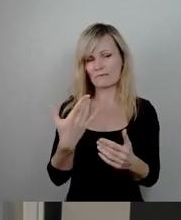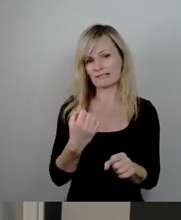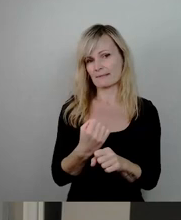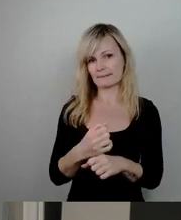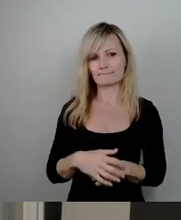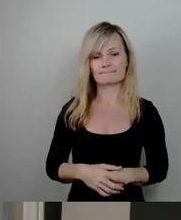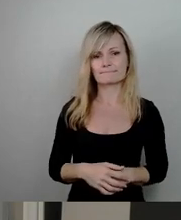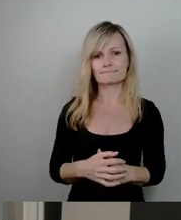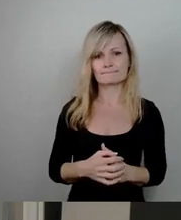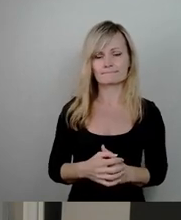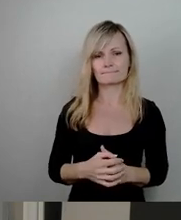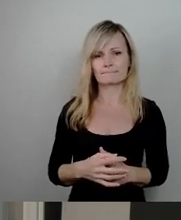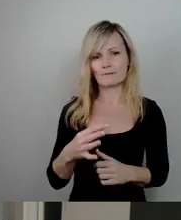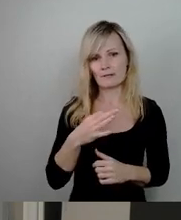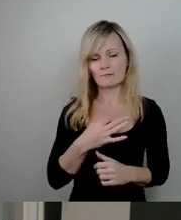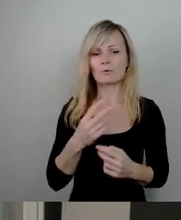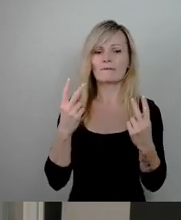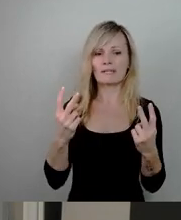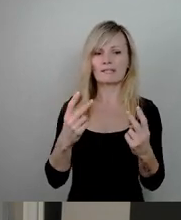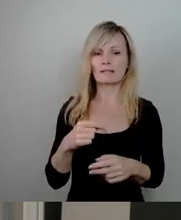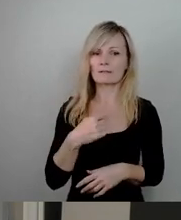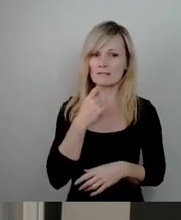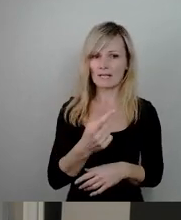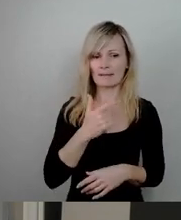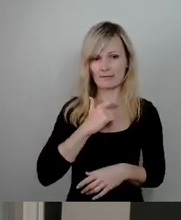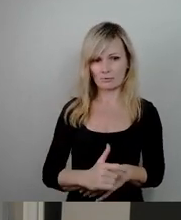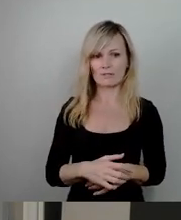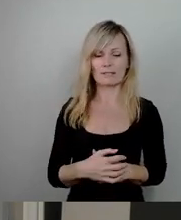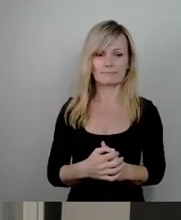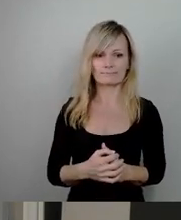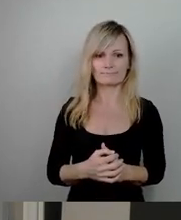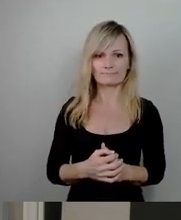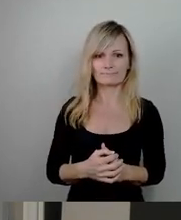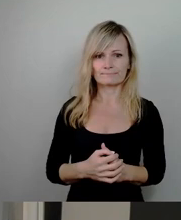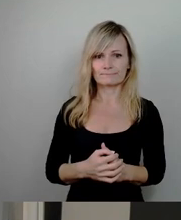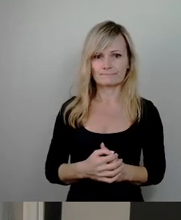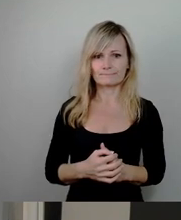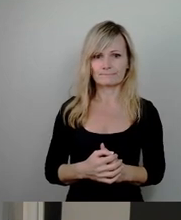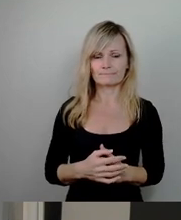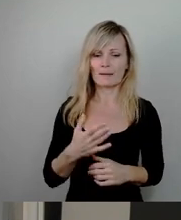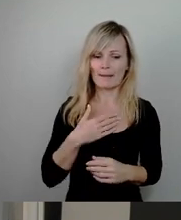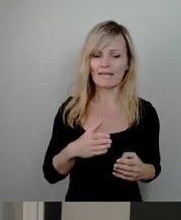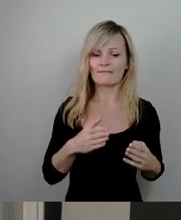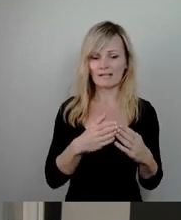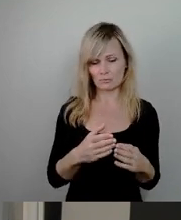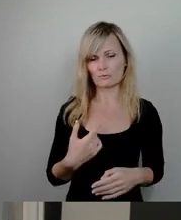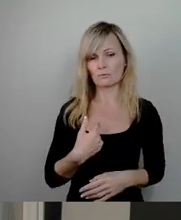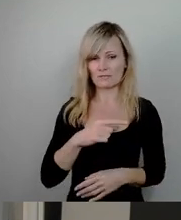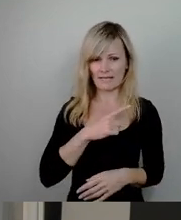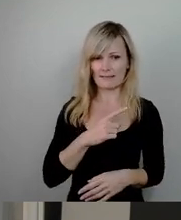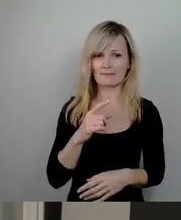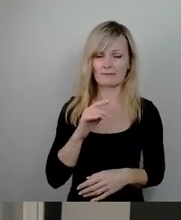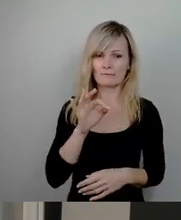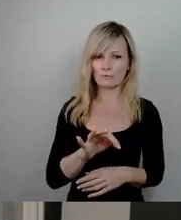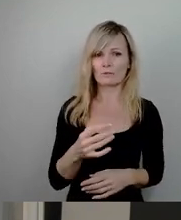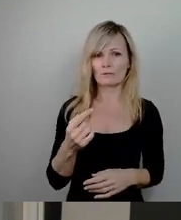Was mir noch mal ganz wichtig ist, und das sage ich auch persönlich, ich stehe nach wie vor, und auch meine Fraktion steht nach wie vor, zu dem, was auch vorher